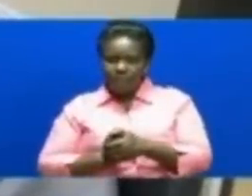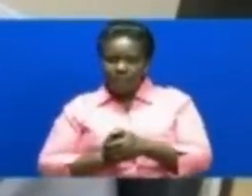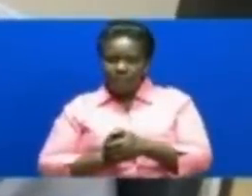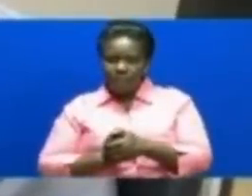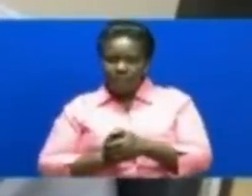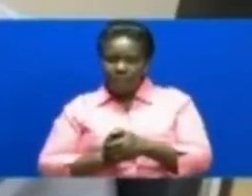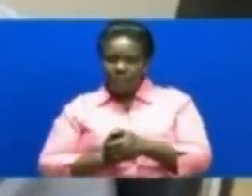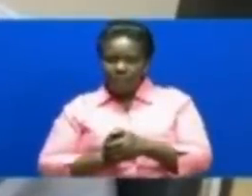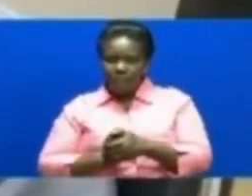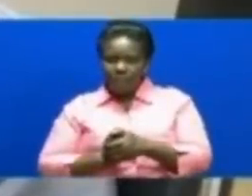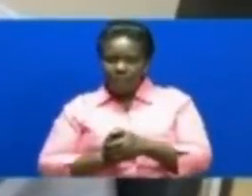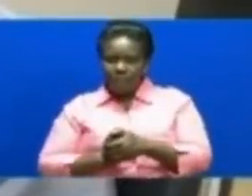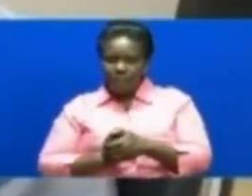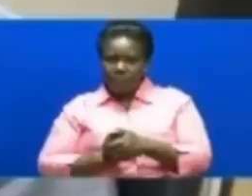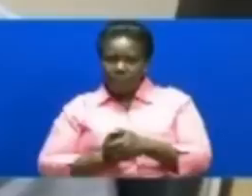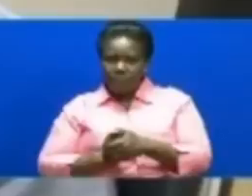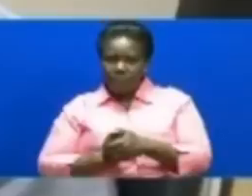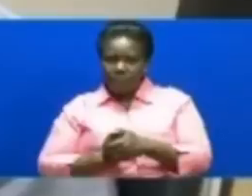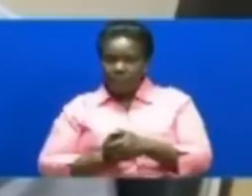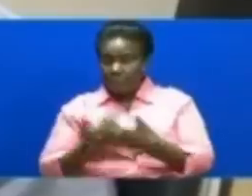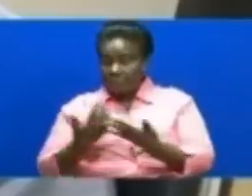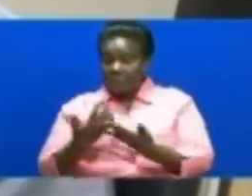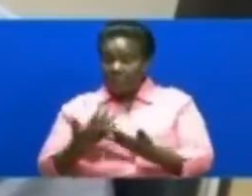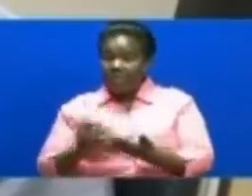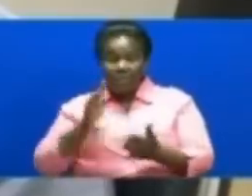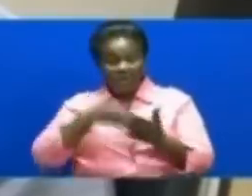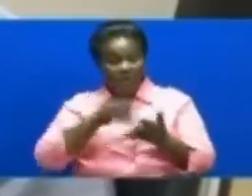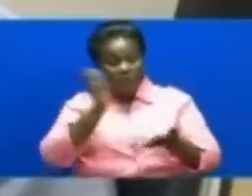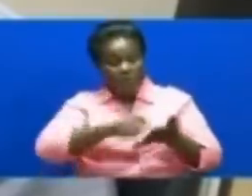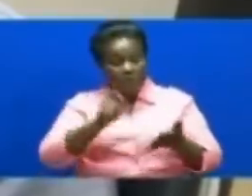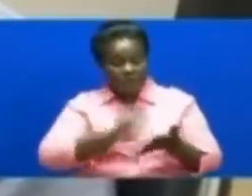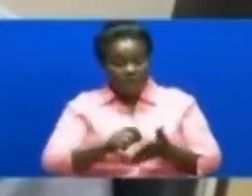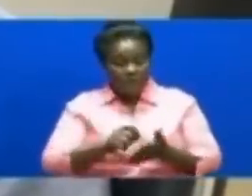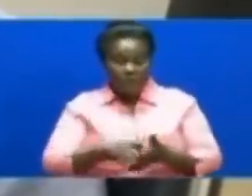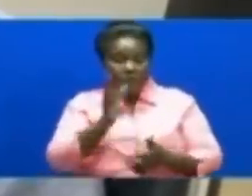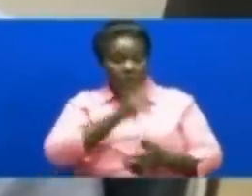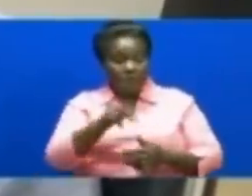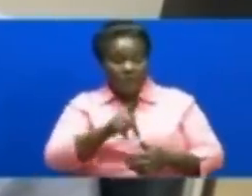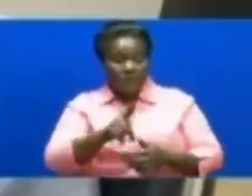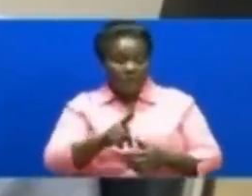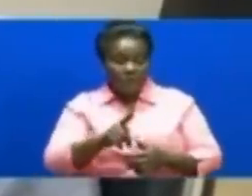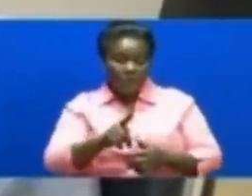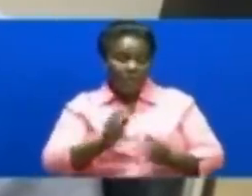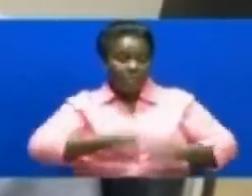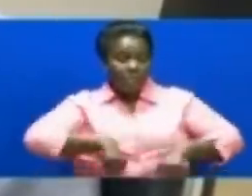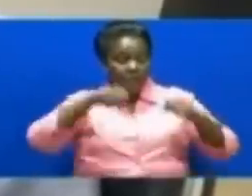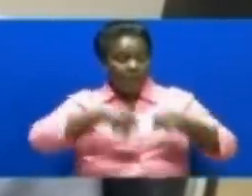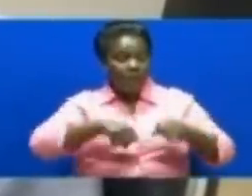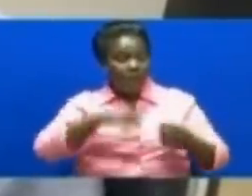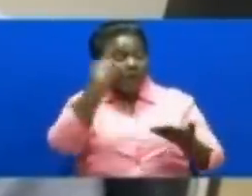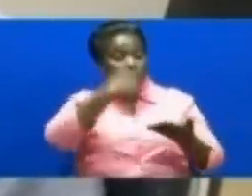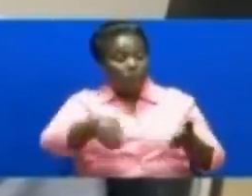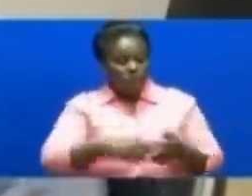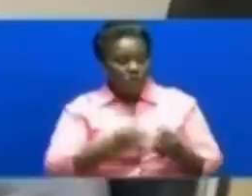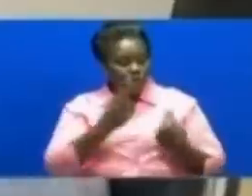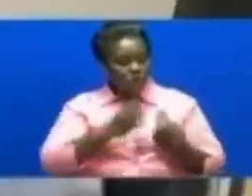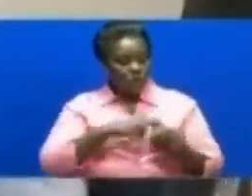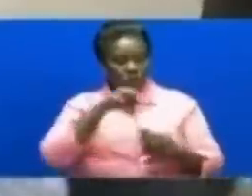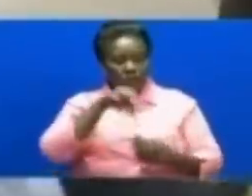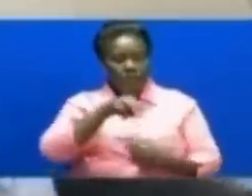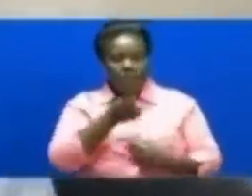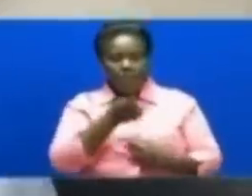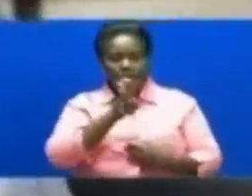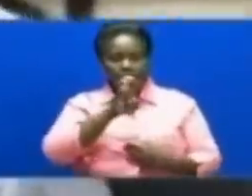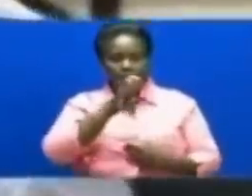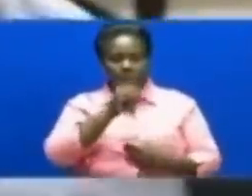pamoja na Elizabeth Mbramba Nipo na kamishina mkuu wa mbamlaka ya TROI Dr. Edwin Muhede Dr.